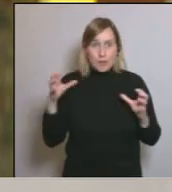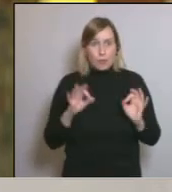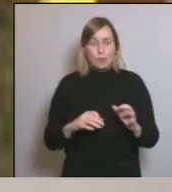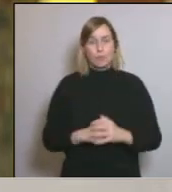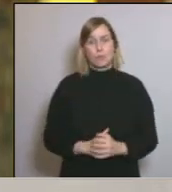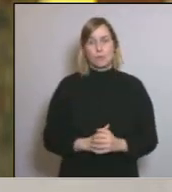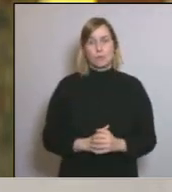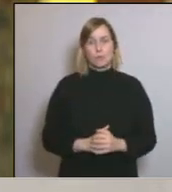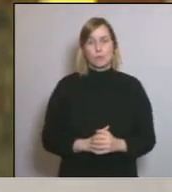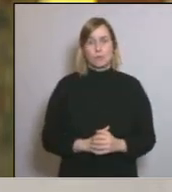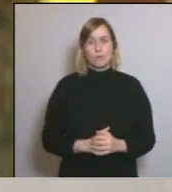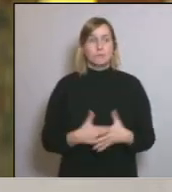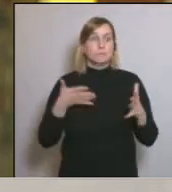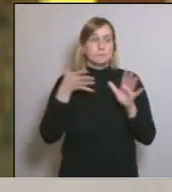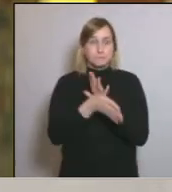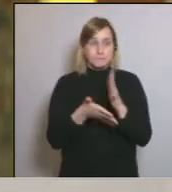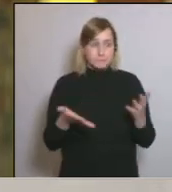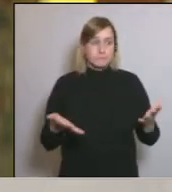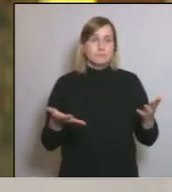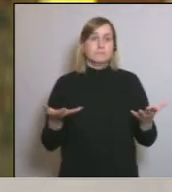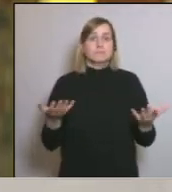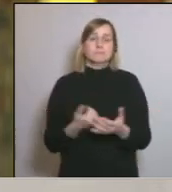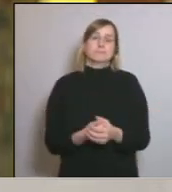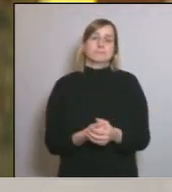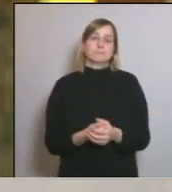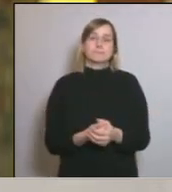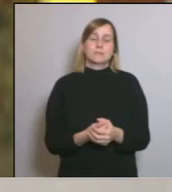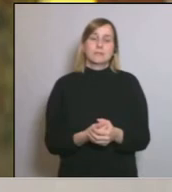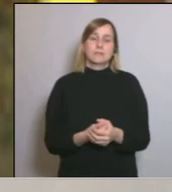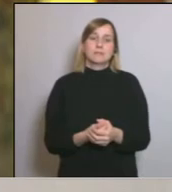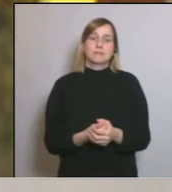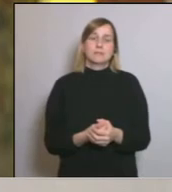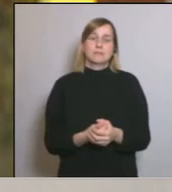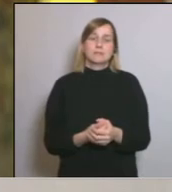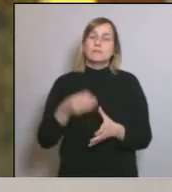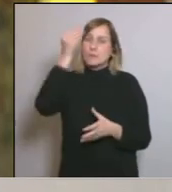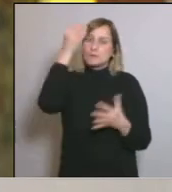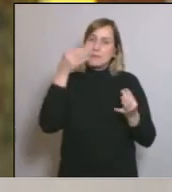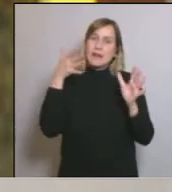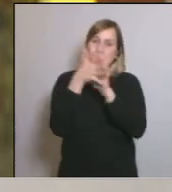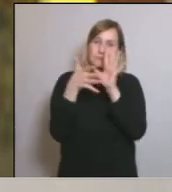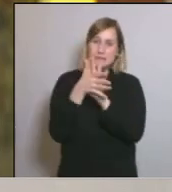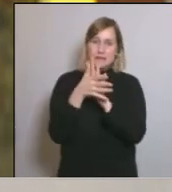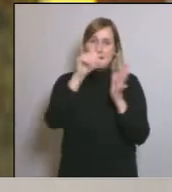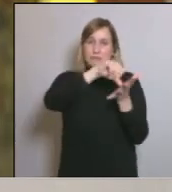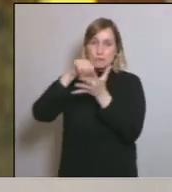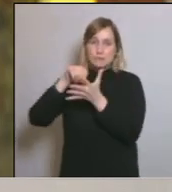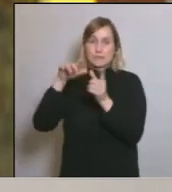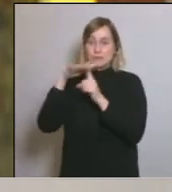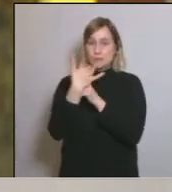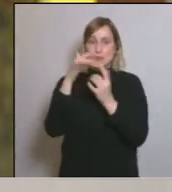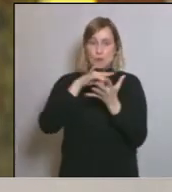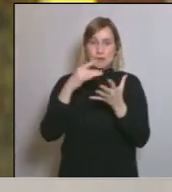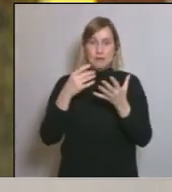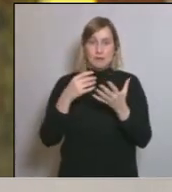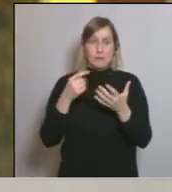La situació és així de greu, i per tant, jo crec que ho hem d'explicar, a la ciutadania la situació en què ens trobem, però alhora també ser